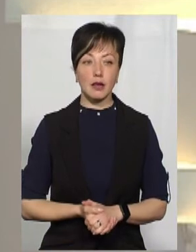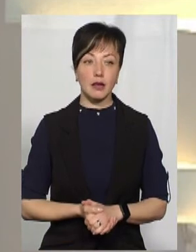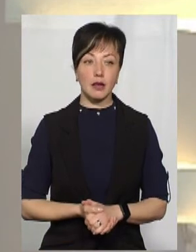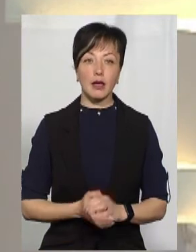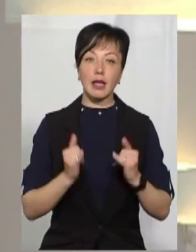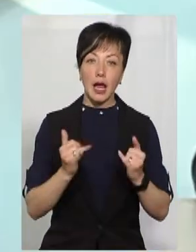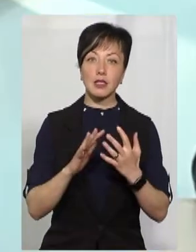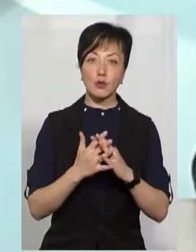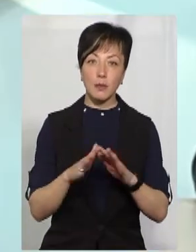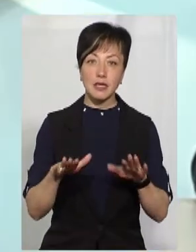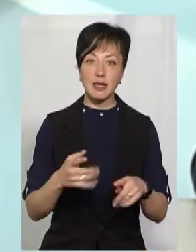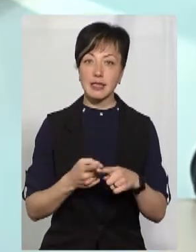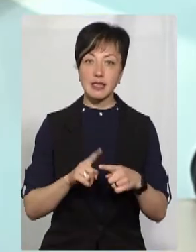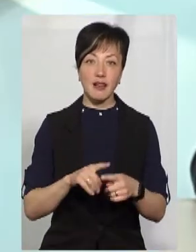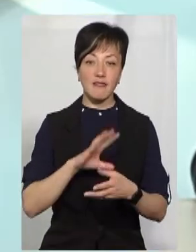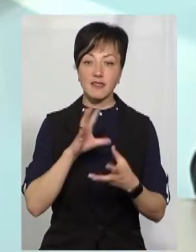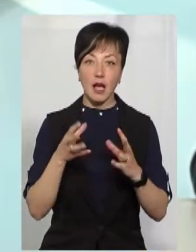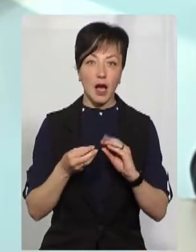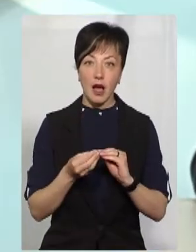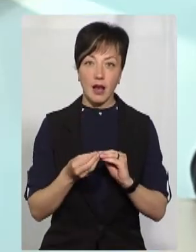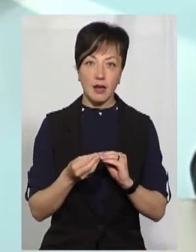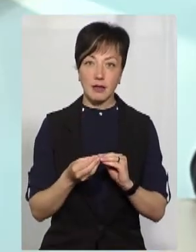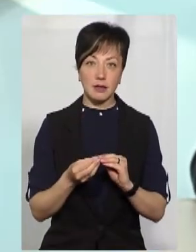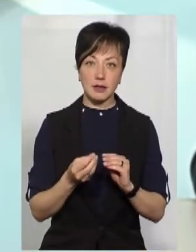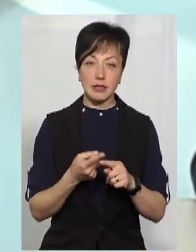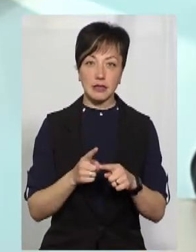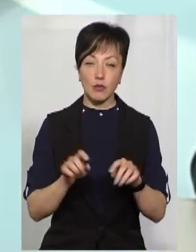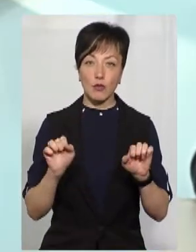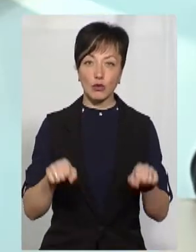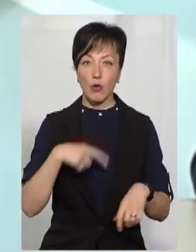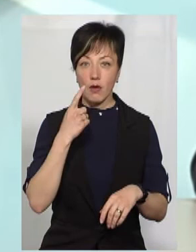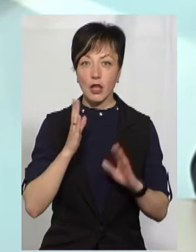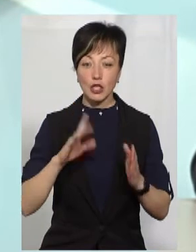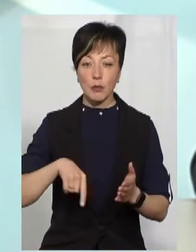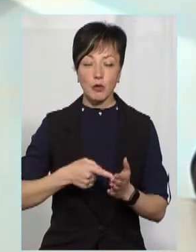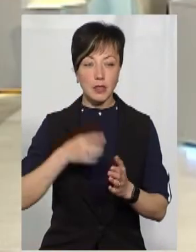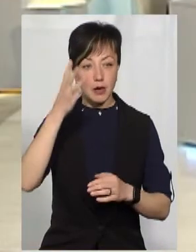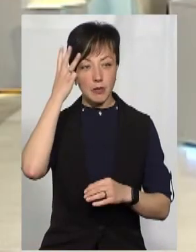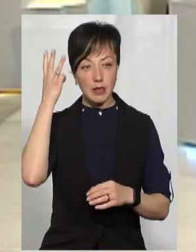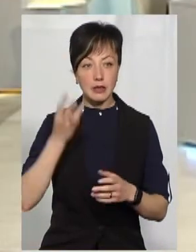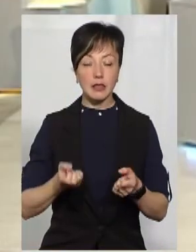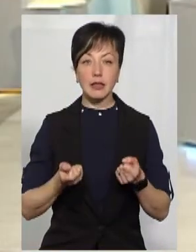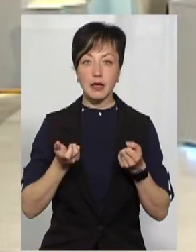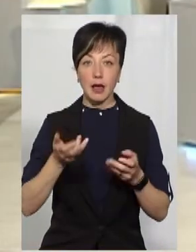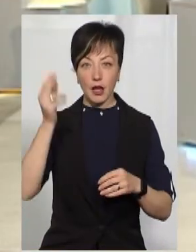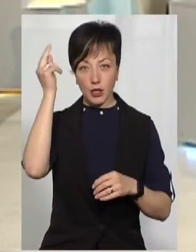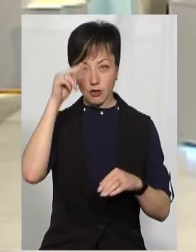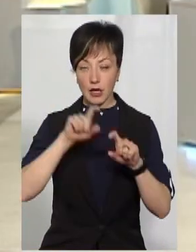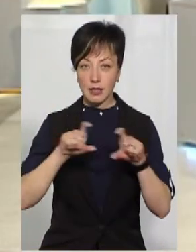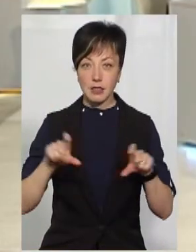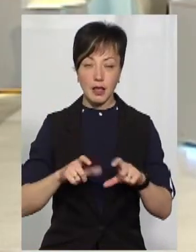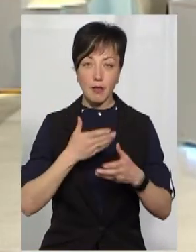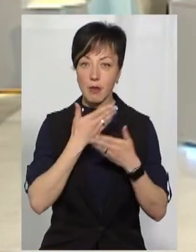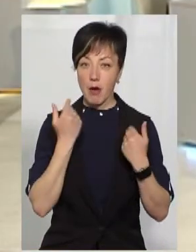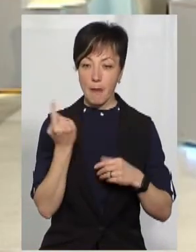для сільської місцевості це взагалі не є, це ми можемо говорити лише про місто Хмельницьке, про декілька навчальних закладів, які не